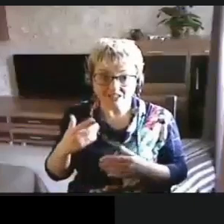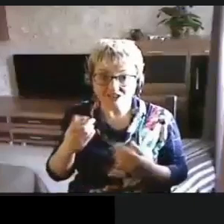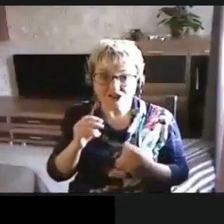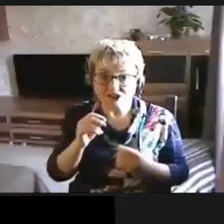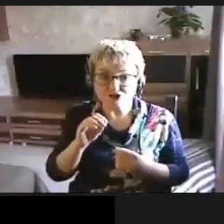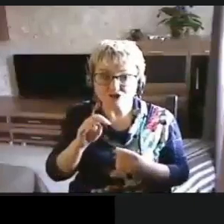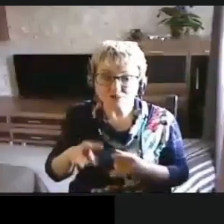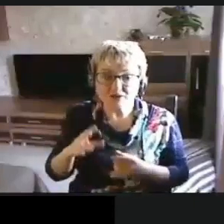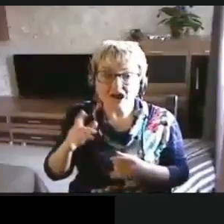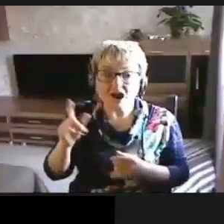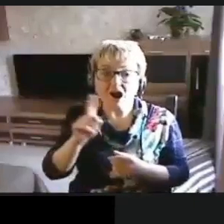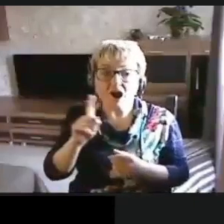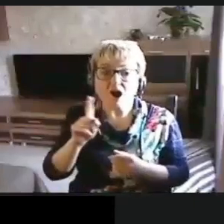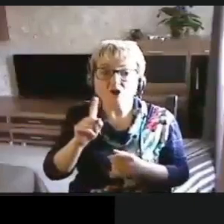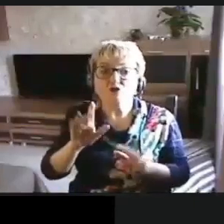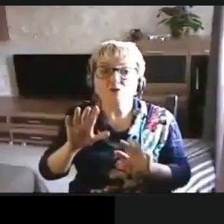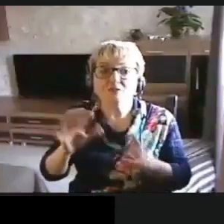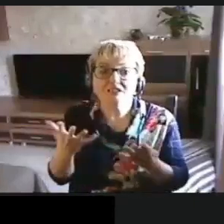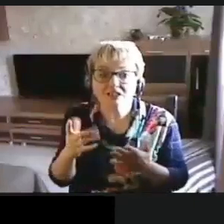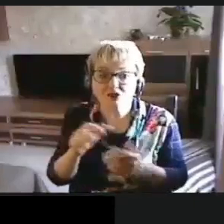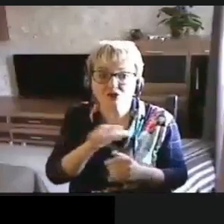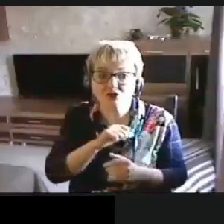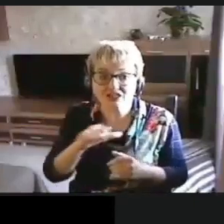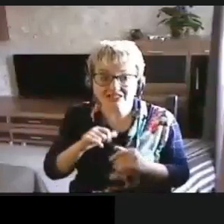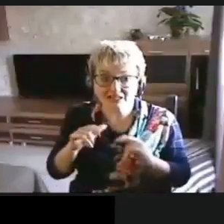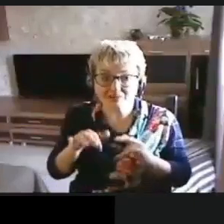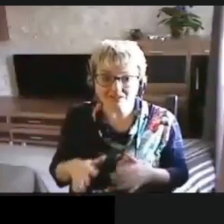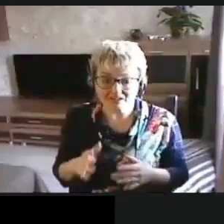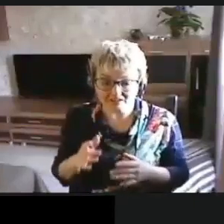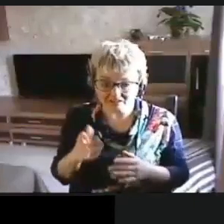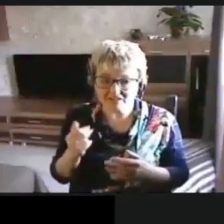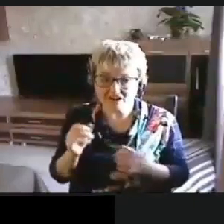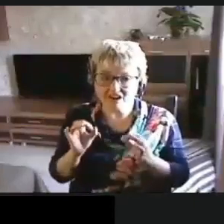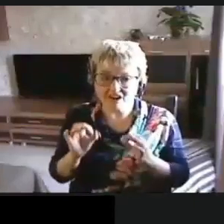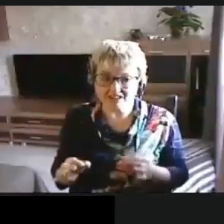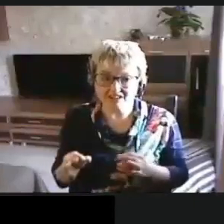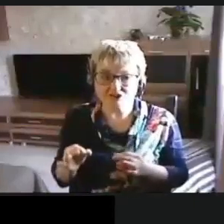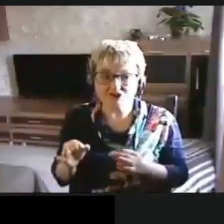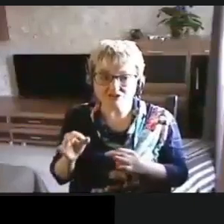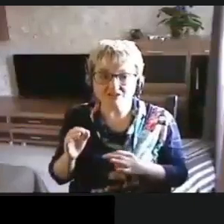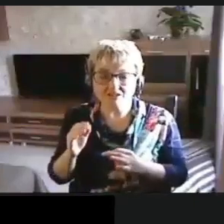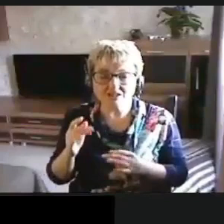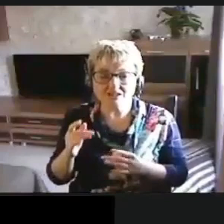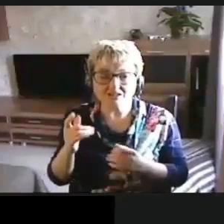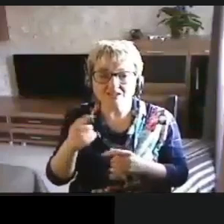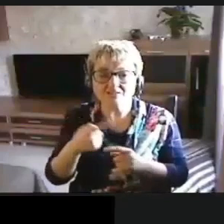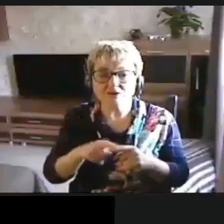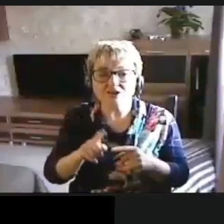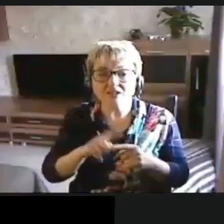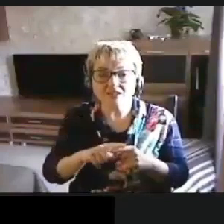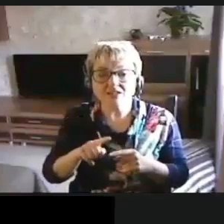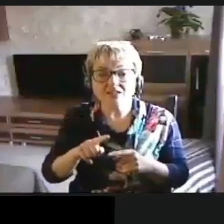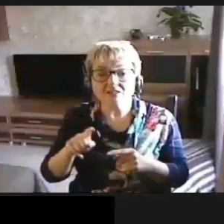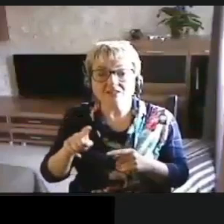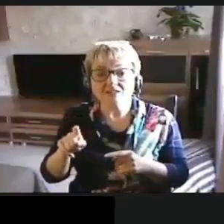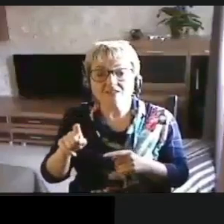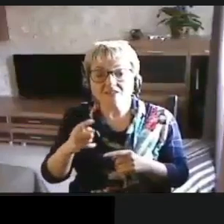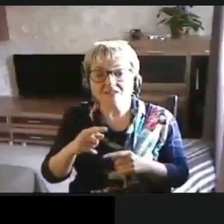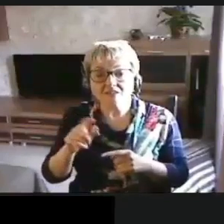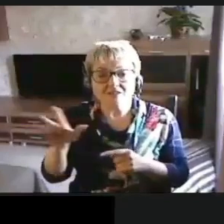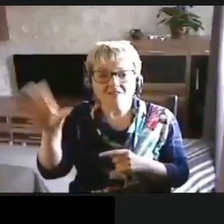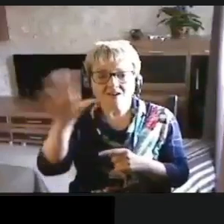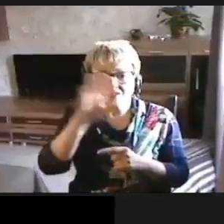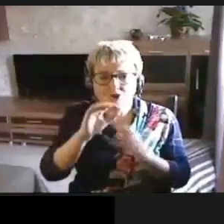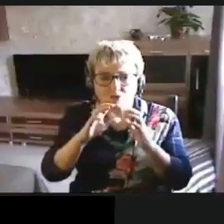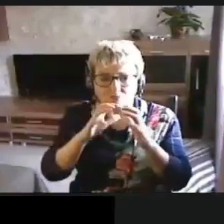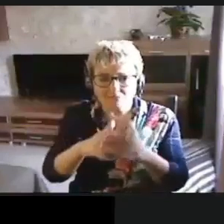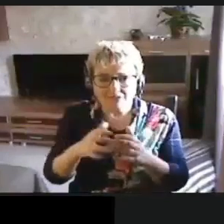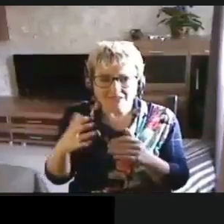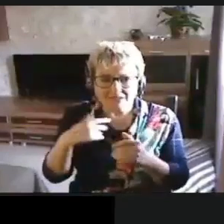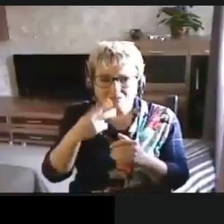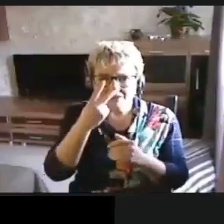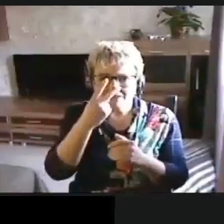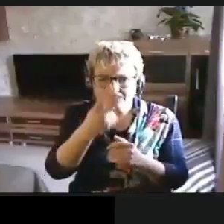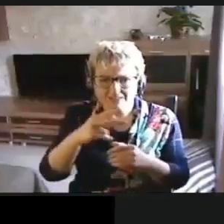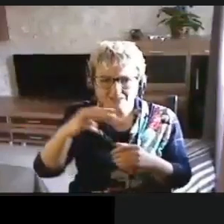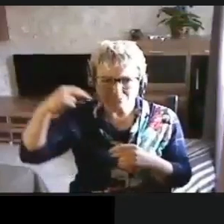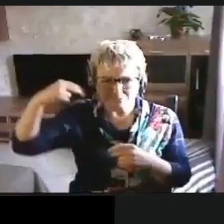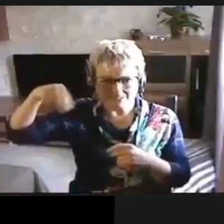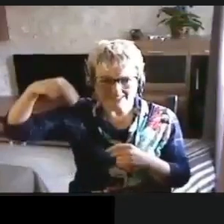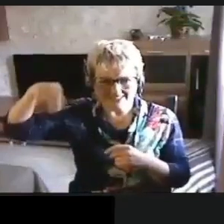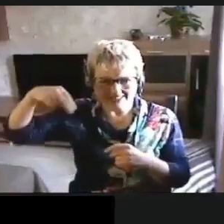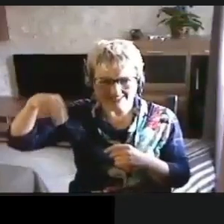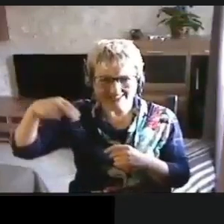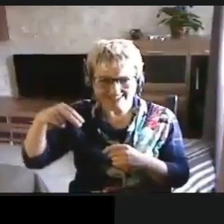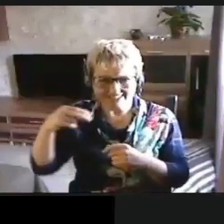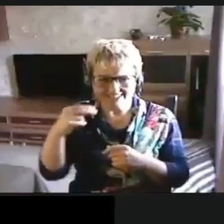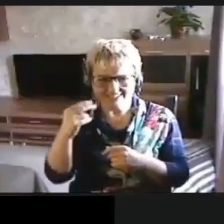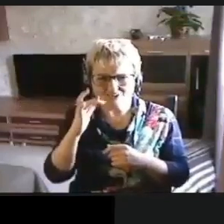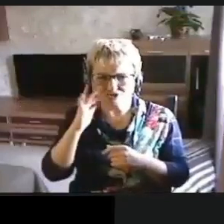А что же произошло на самом деле? Конечно, да. И поэтому вот эти вот по всем мире, когда мы видим президента Соединенного